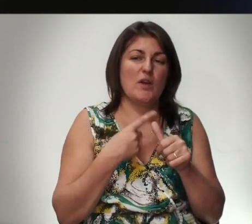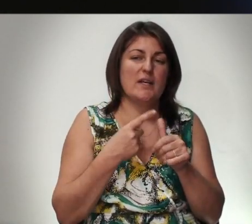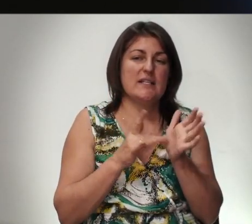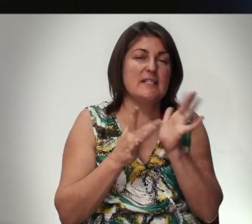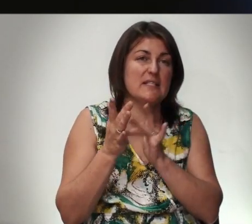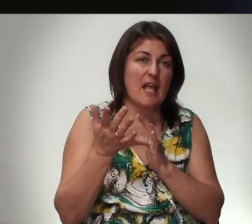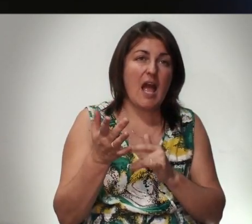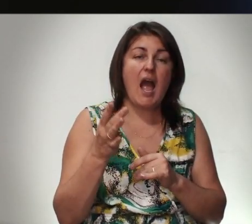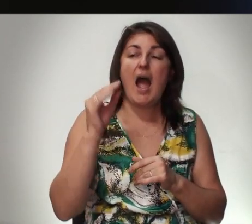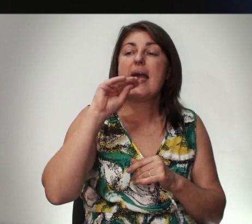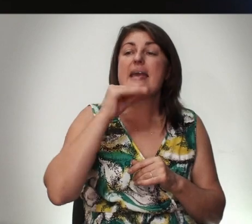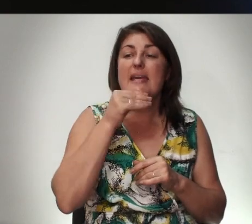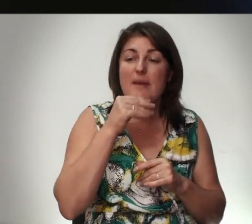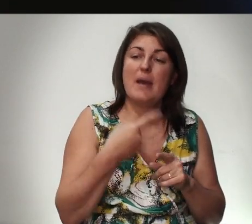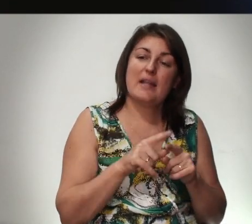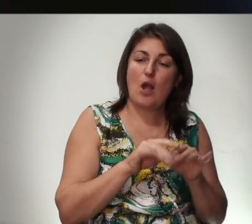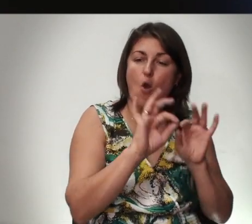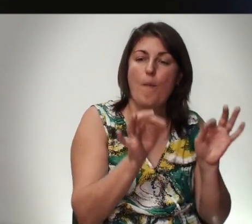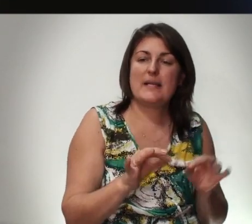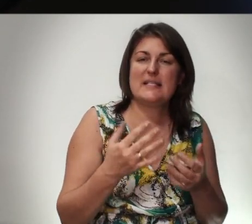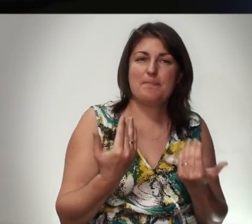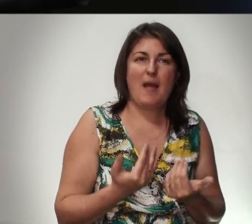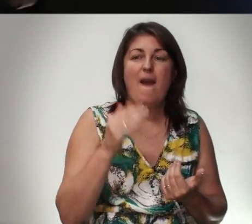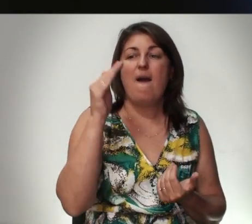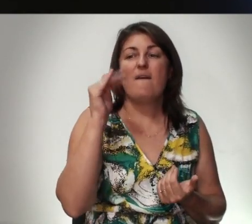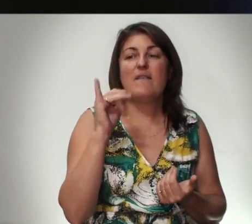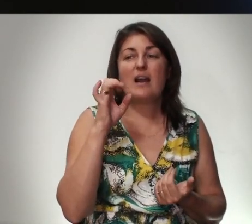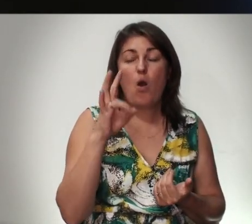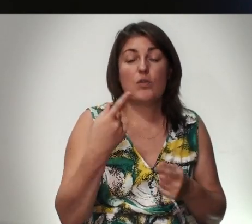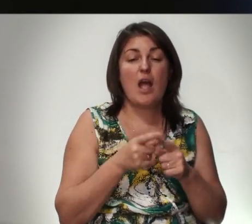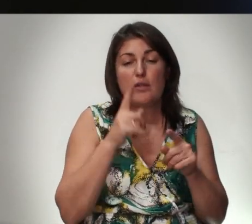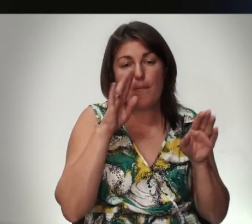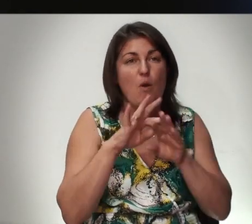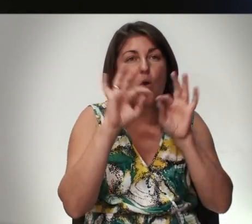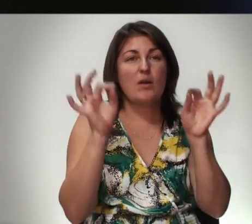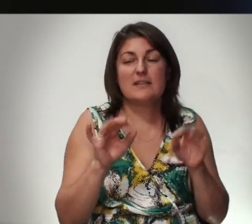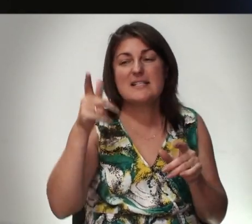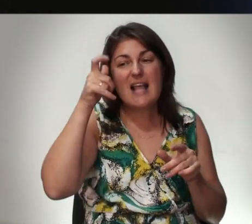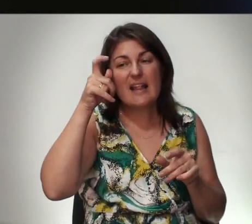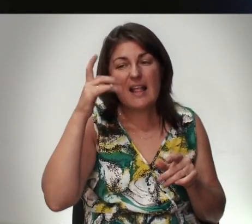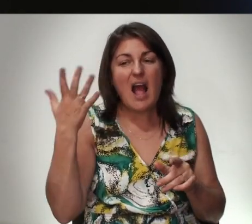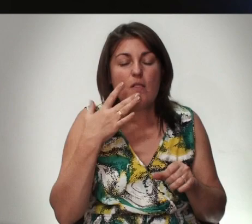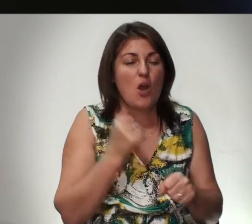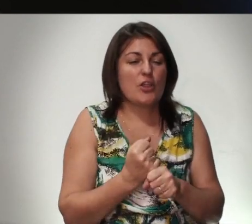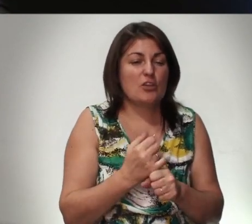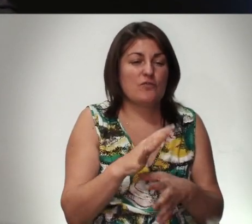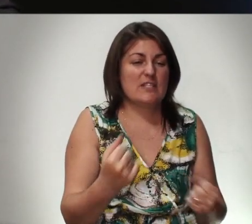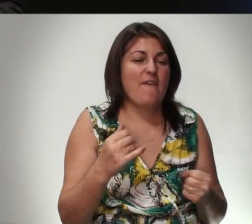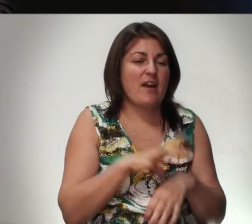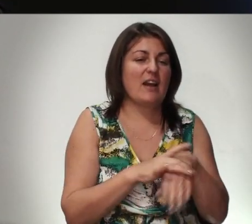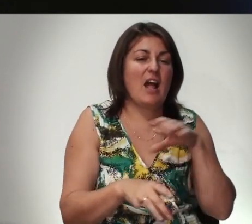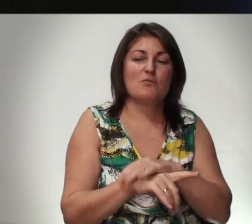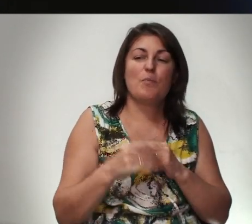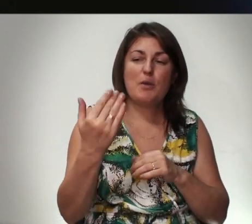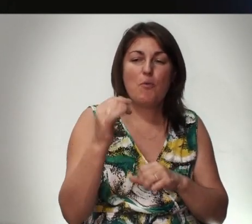Египет Это прообраз Мира сего Фараон Это прообраз Сатаны Который держит Всех в рабстве Чтобы ему